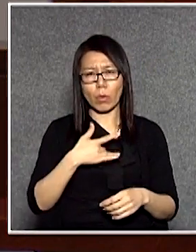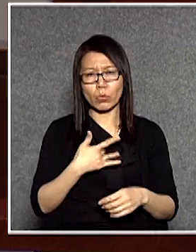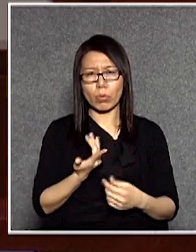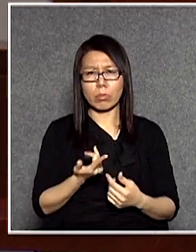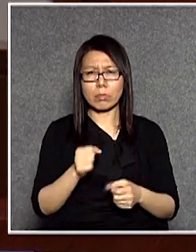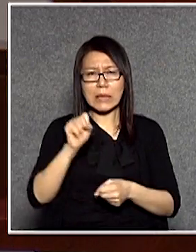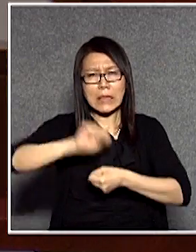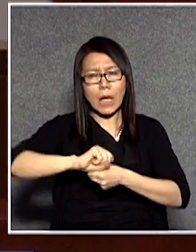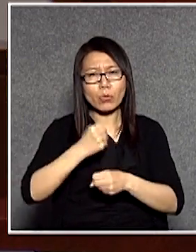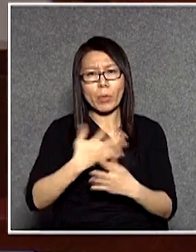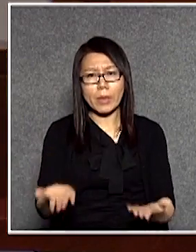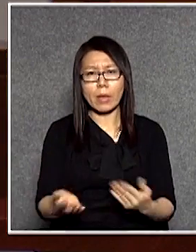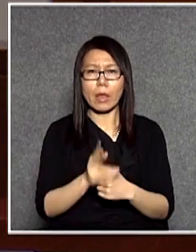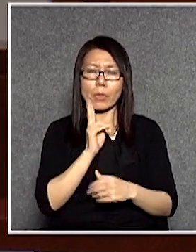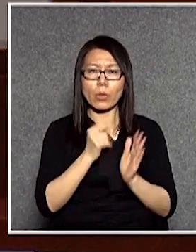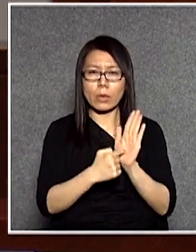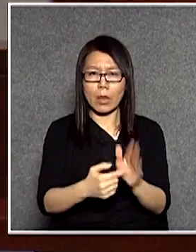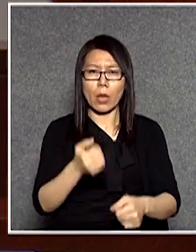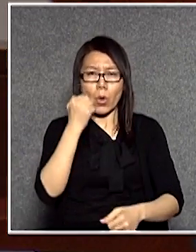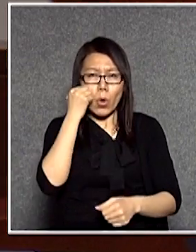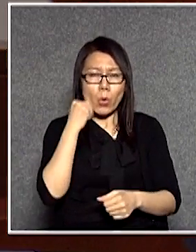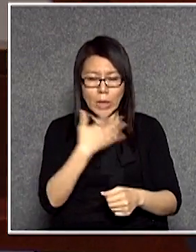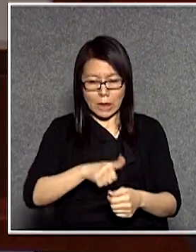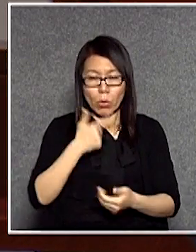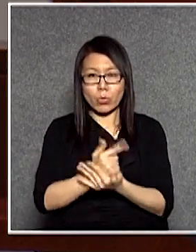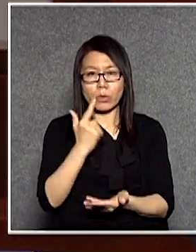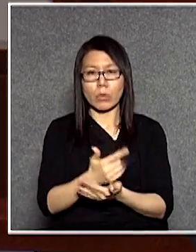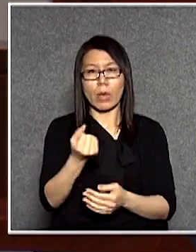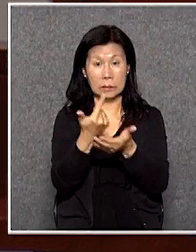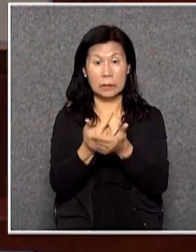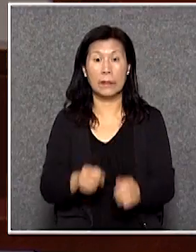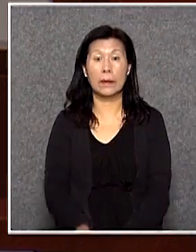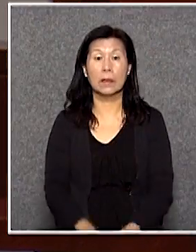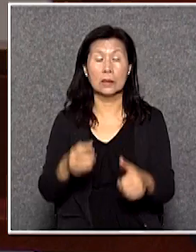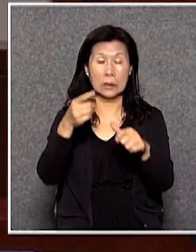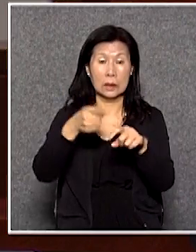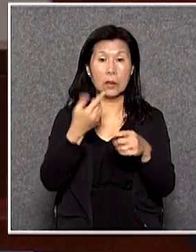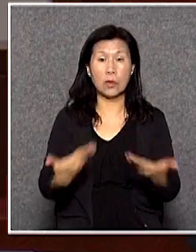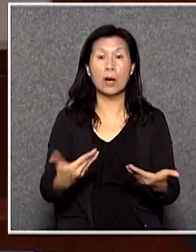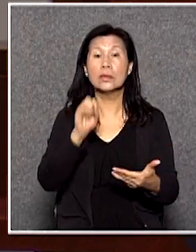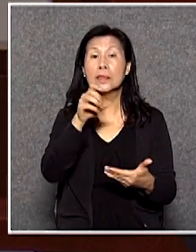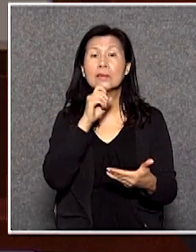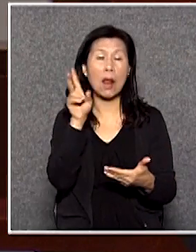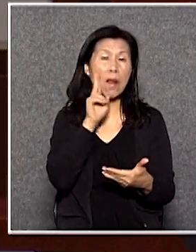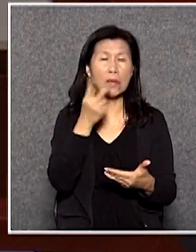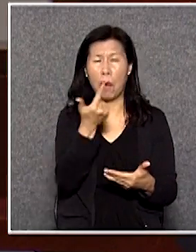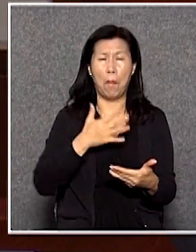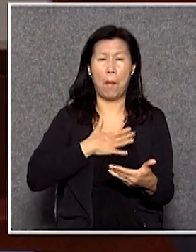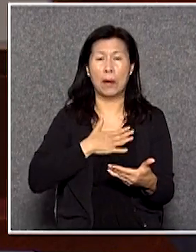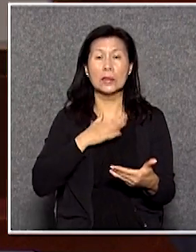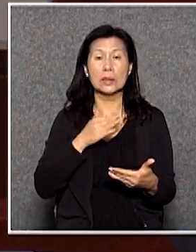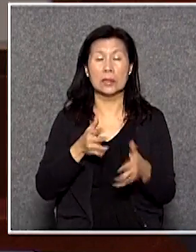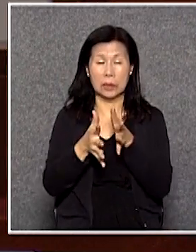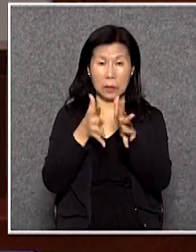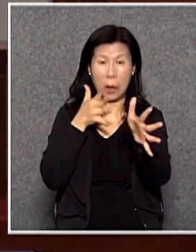譬如我舉例長者健康是否很重要剛才說的例子是很可怕的最高要輪